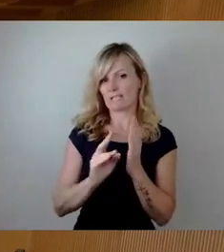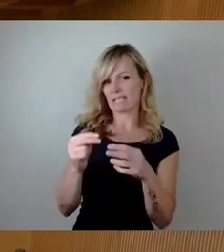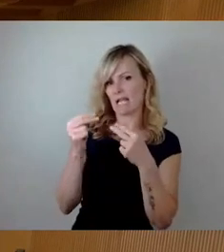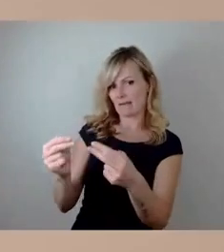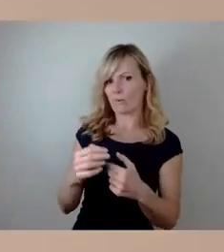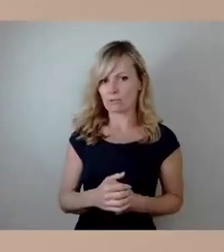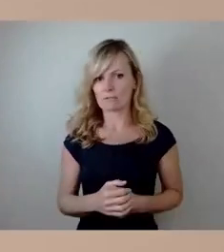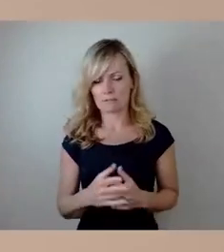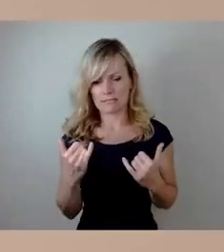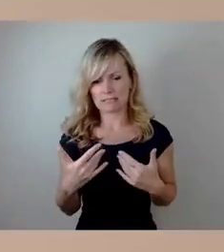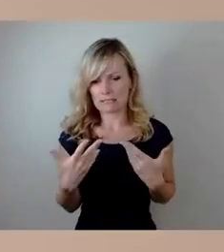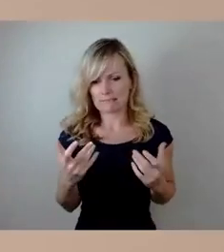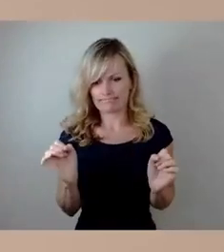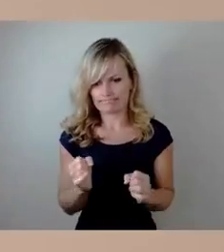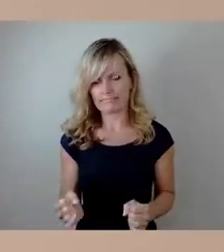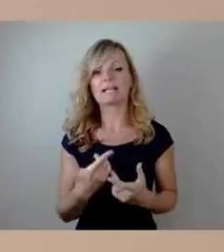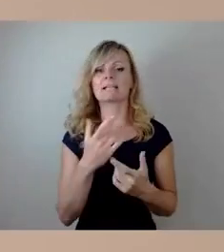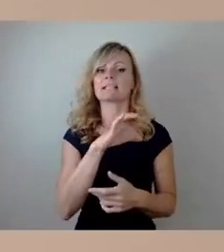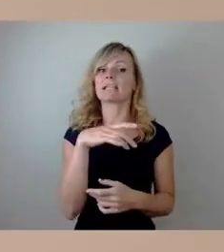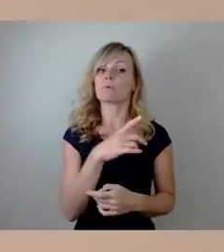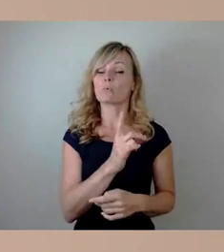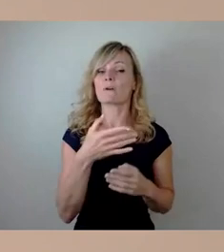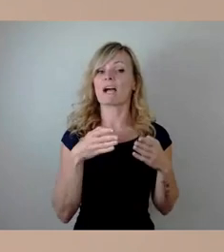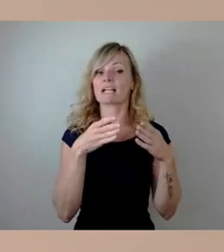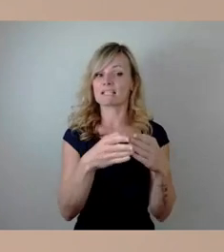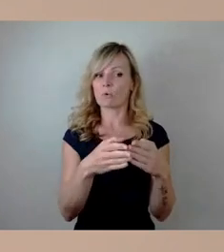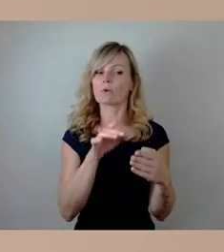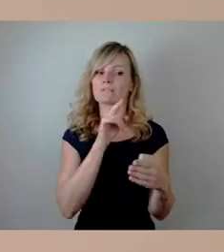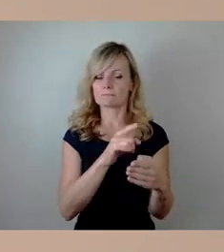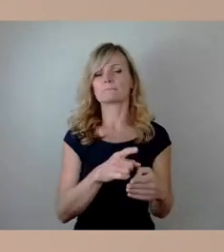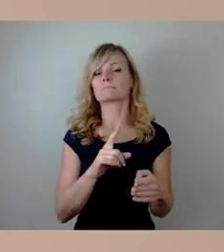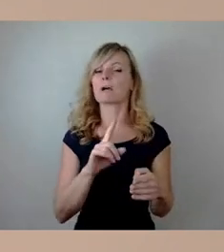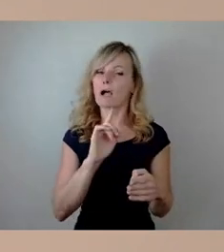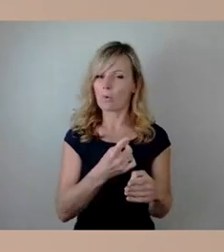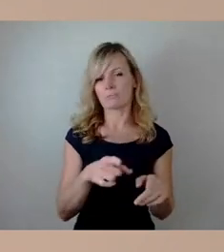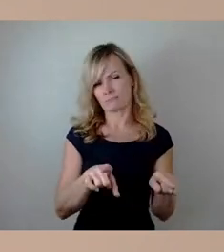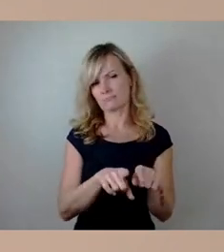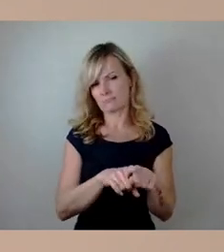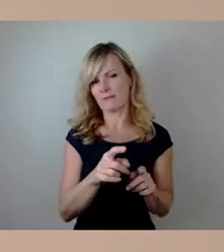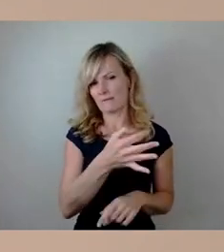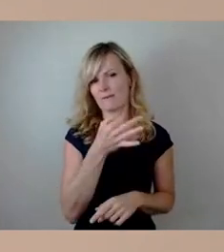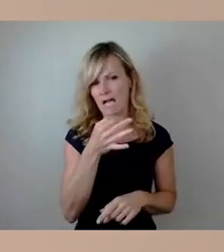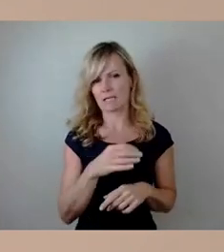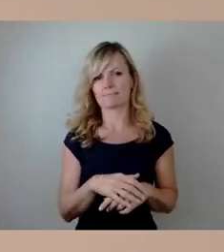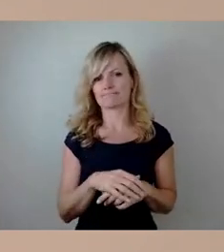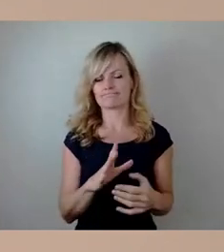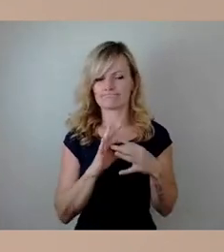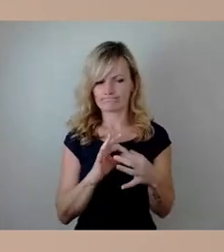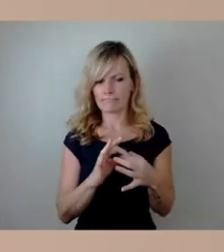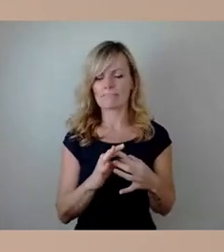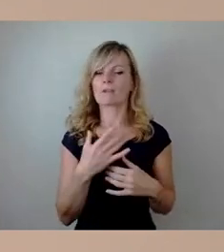seitens der CDU-Fraktion eine ähnlich lautende Anfrage gibt, die explizit auch auf die Haushaltsstellen hinweist.